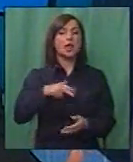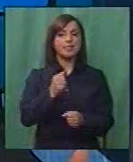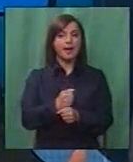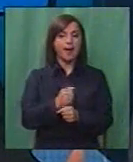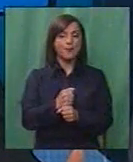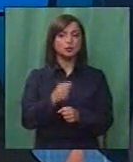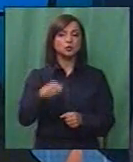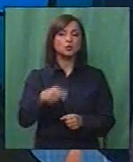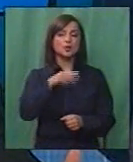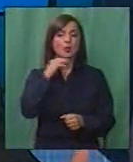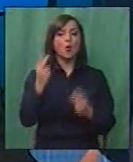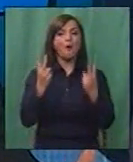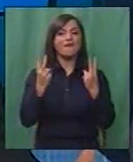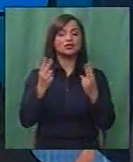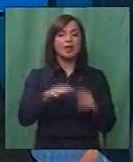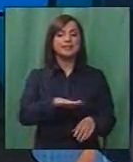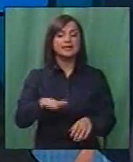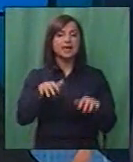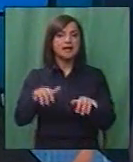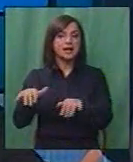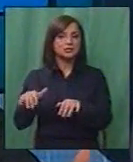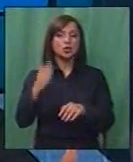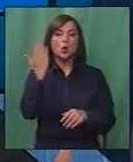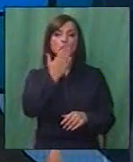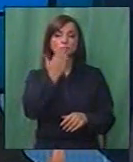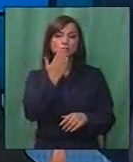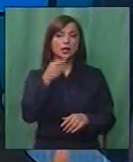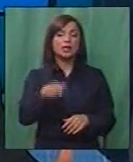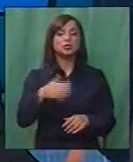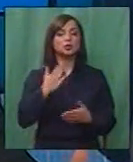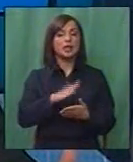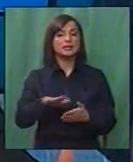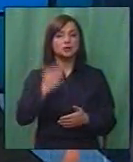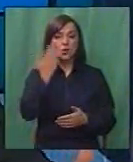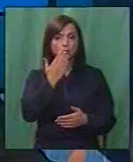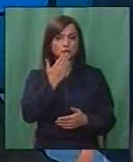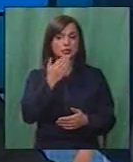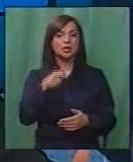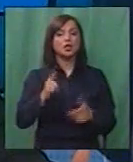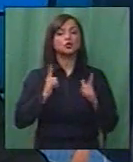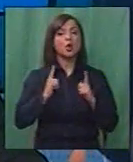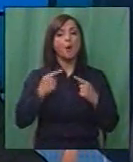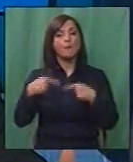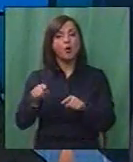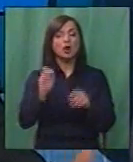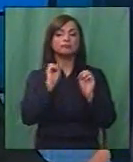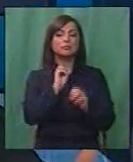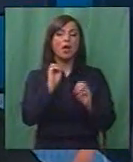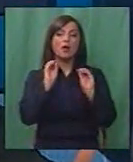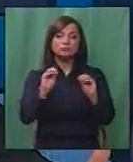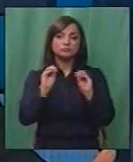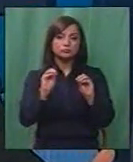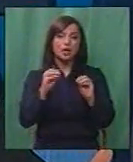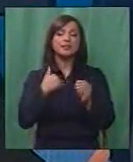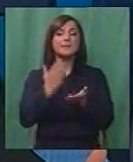работа. Тука се многу битни и градинките и училиштата, каде што децата ги пуштаме и каде што очекуваме покрај едукативната да